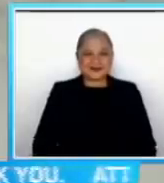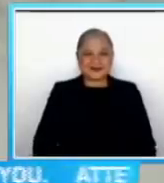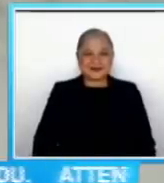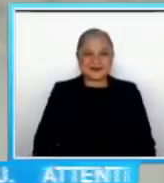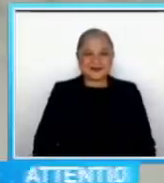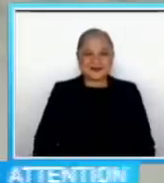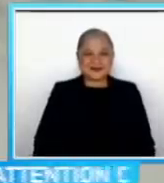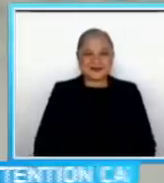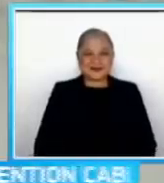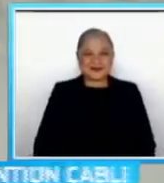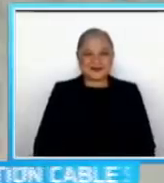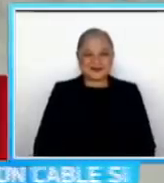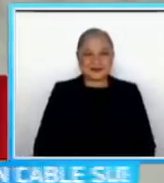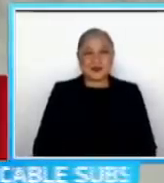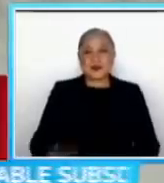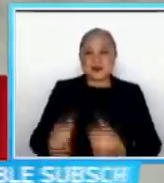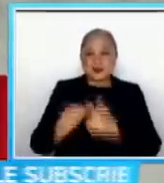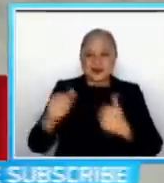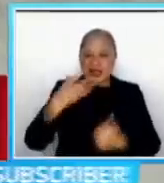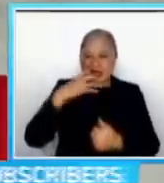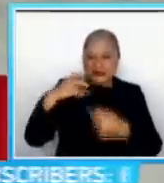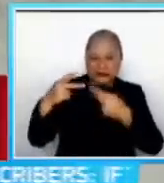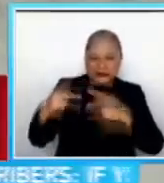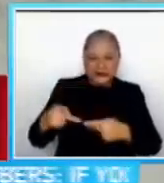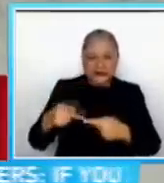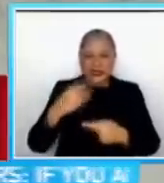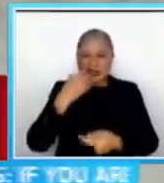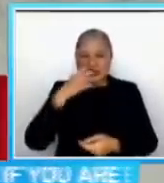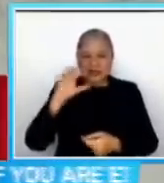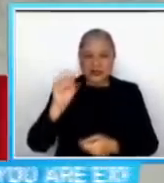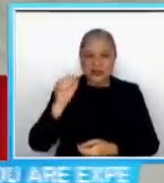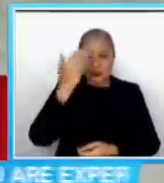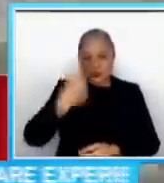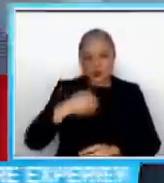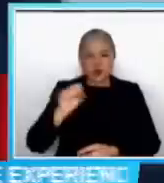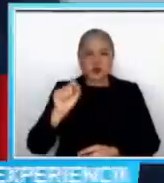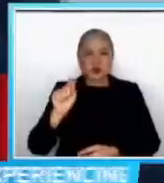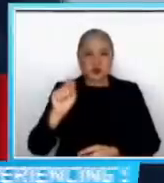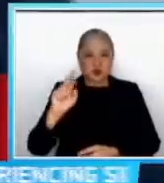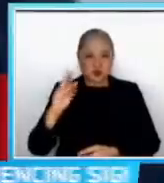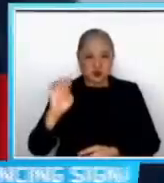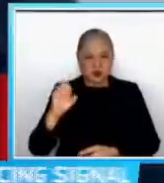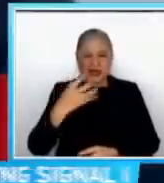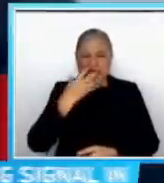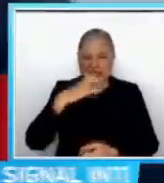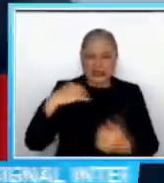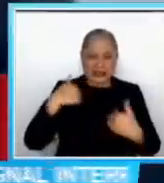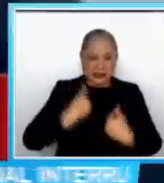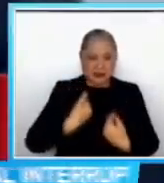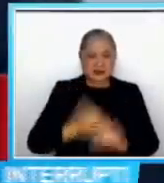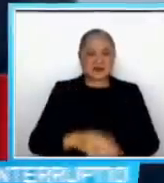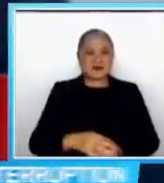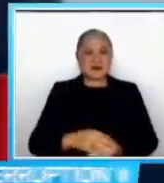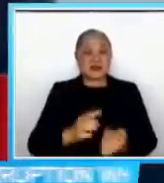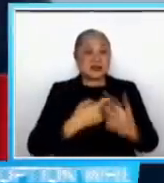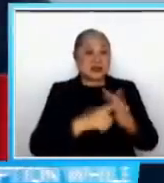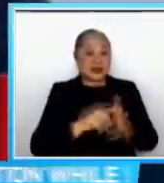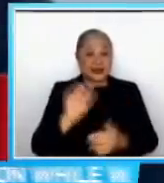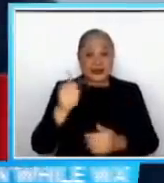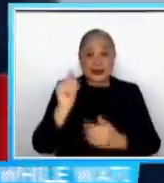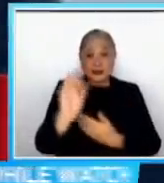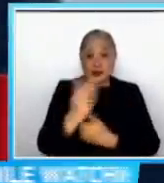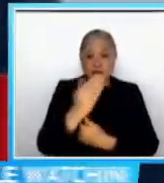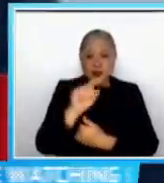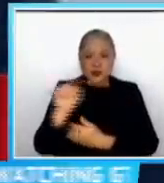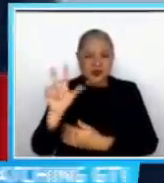Para naiwas sa heat cramps, heat stroke at heat exhaustion, payo na pag-asa Starting 10 a.m. up to 2 or 3 p.m.